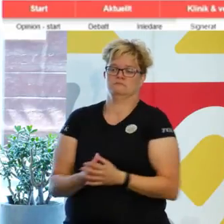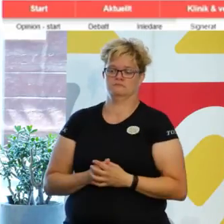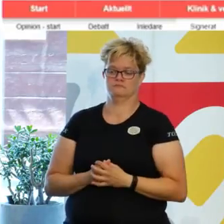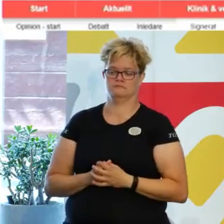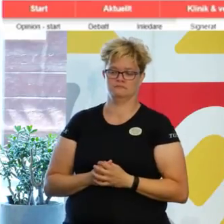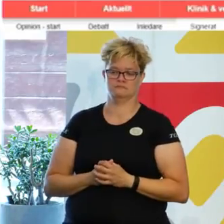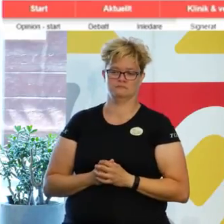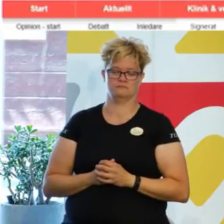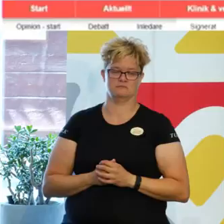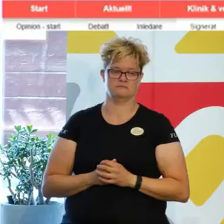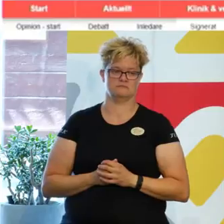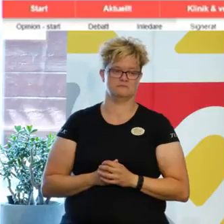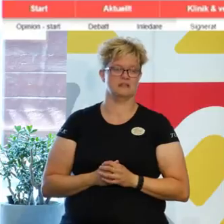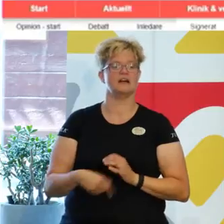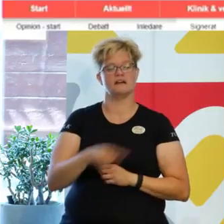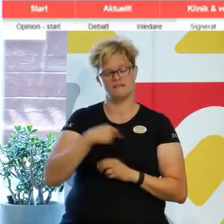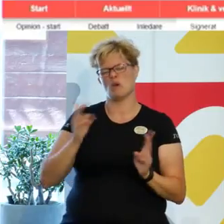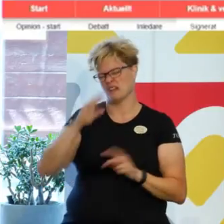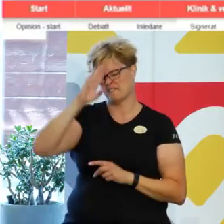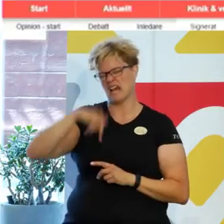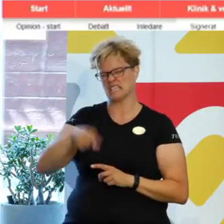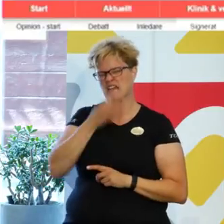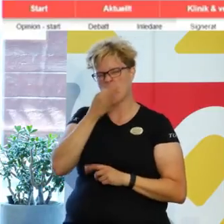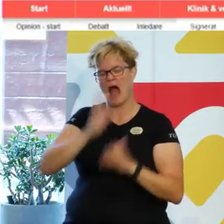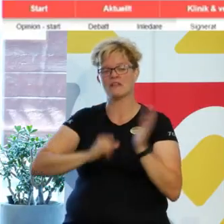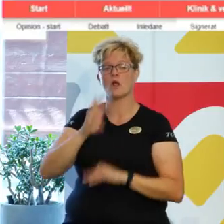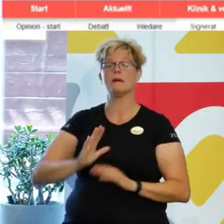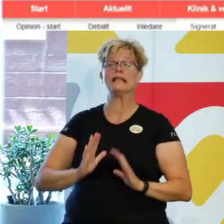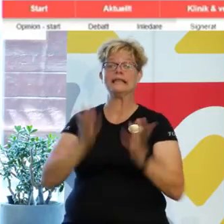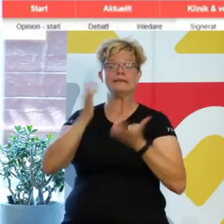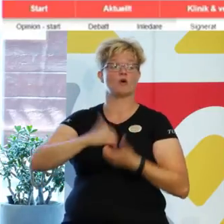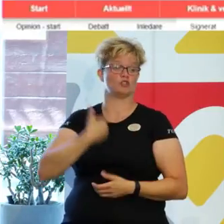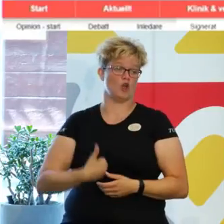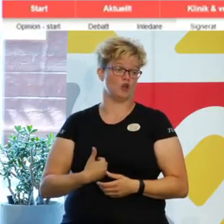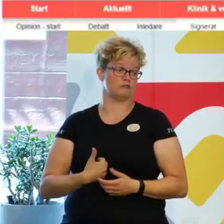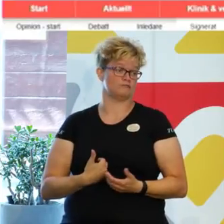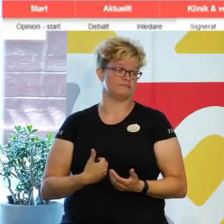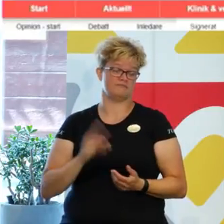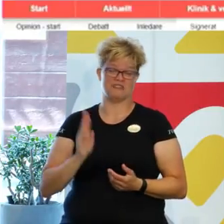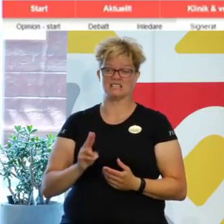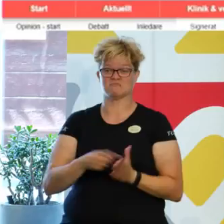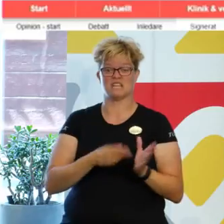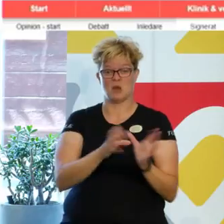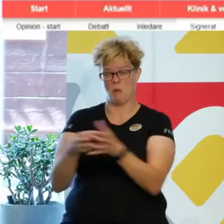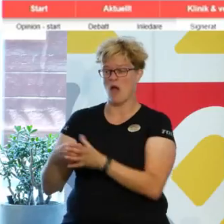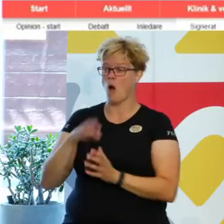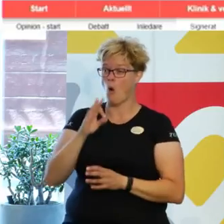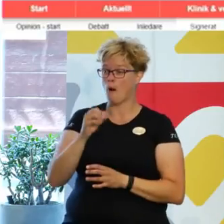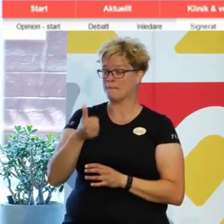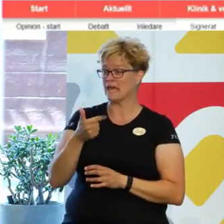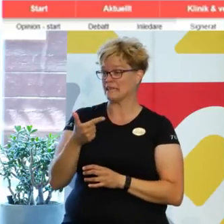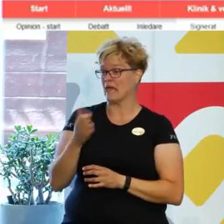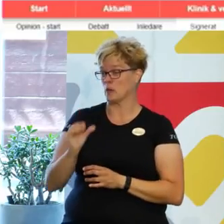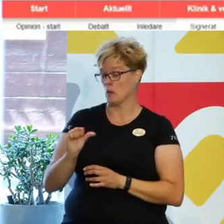Och vi vet om att det också är en fråga som handlar om liv och död för vissa grupper. Där hbtq-personer,